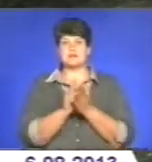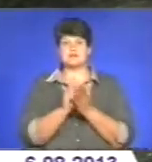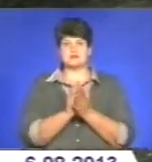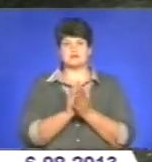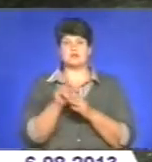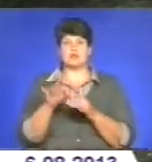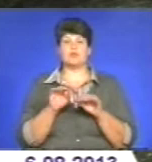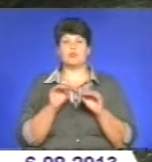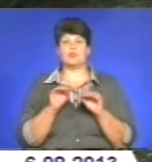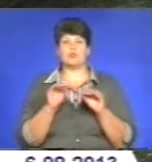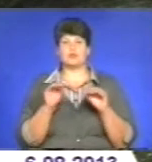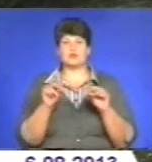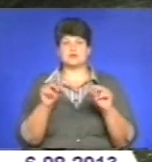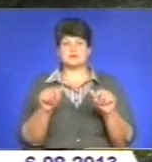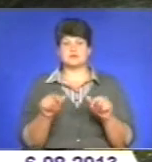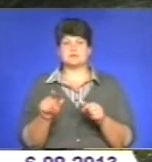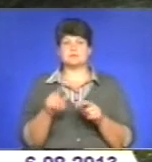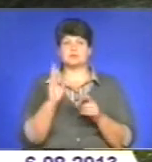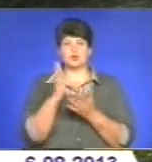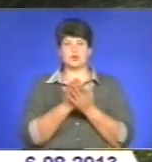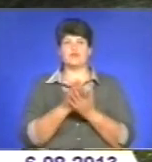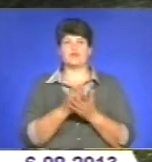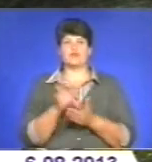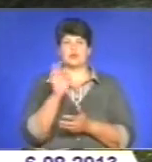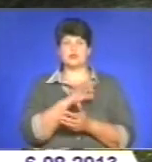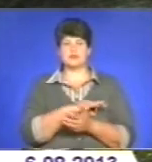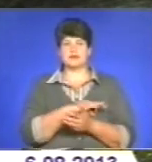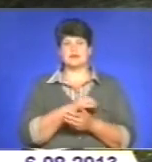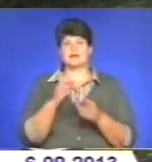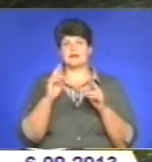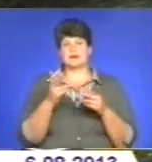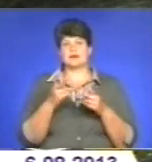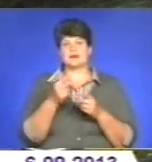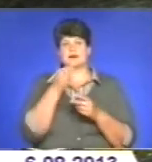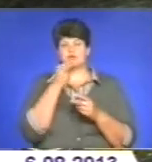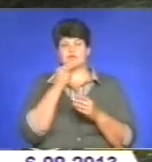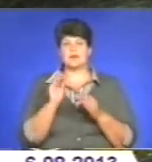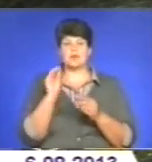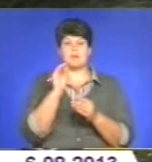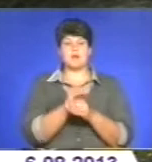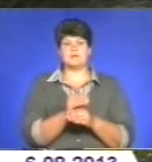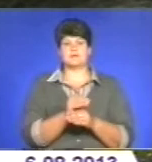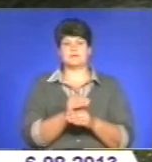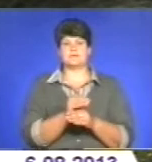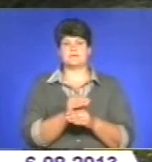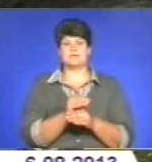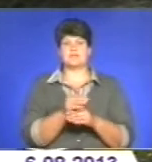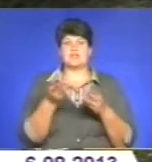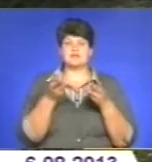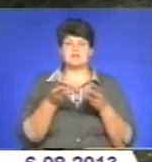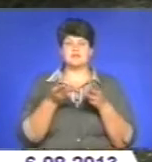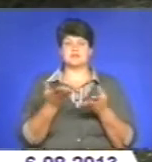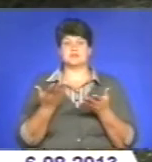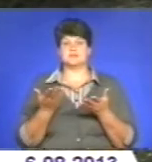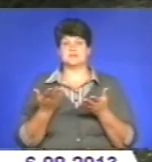посіляла з метою використання їх, як харчова добавка при випічці кондитерських